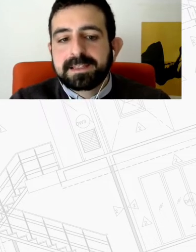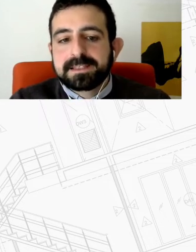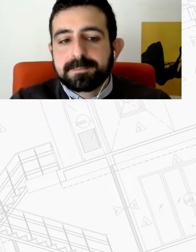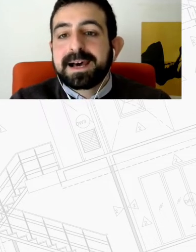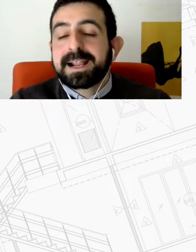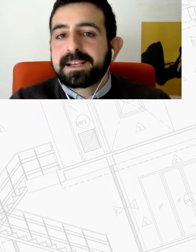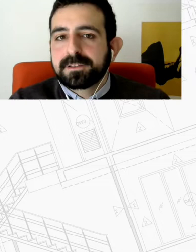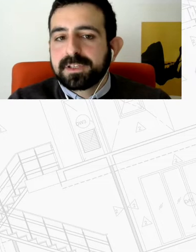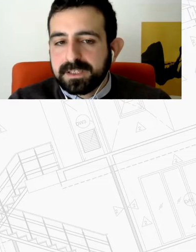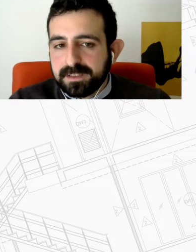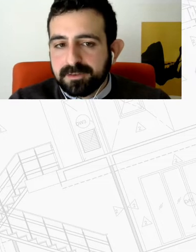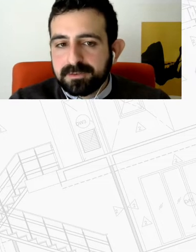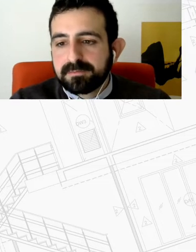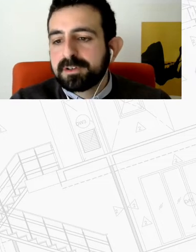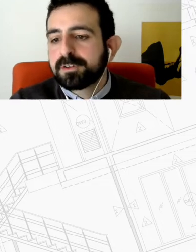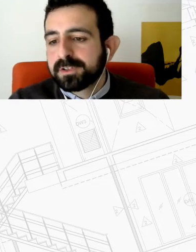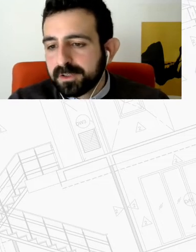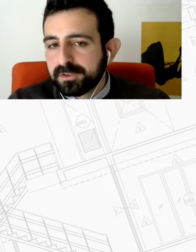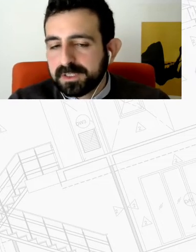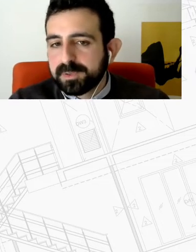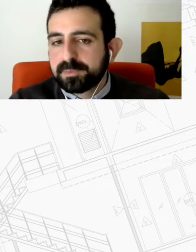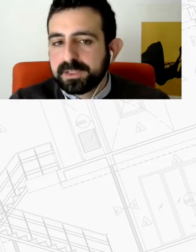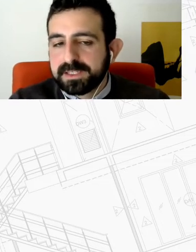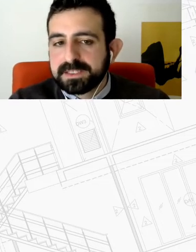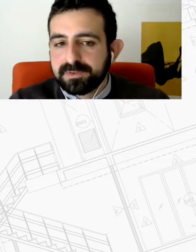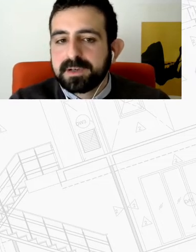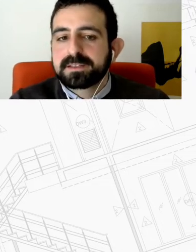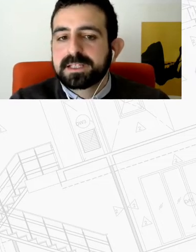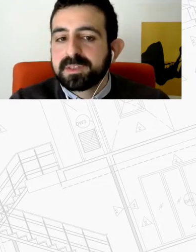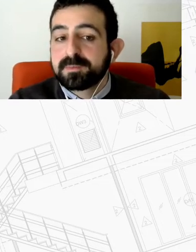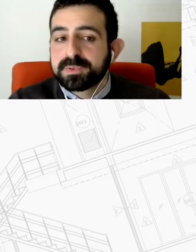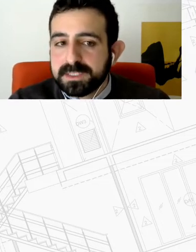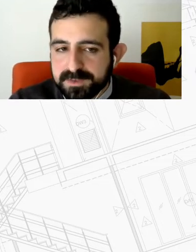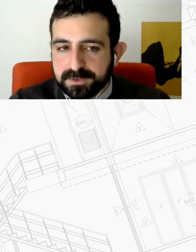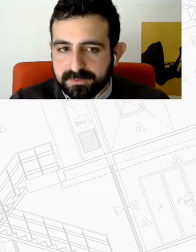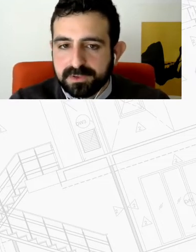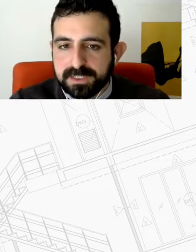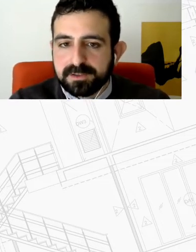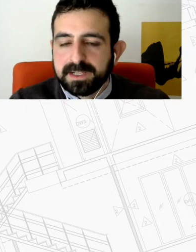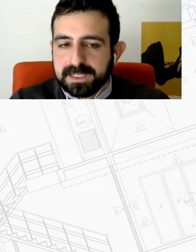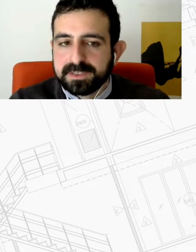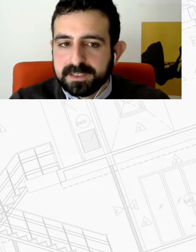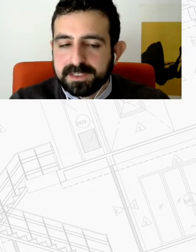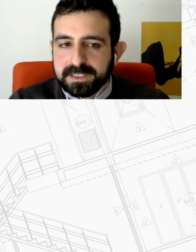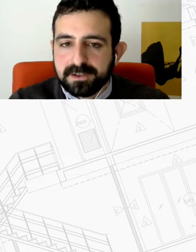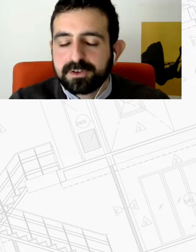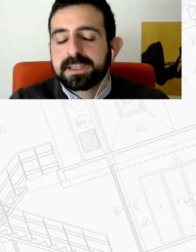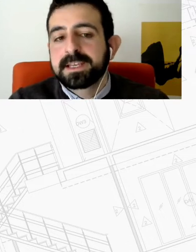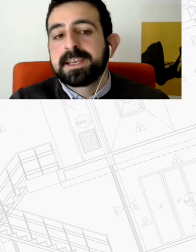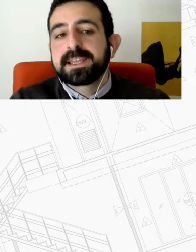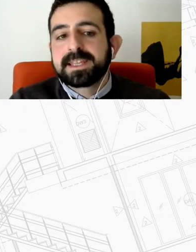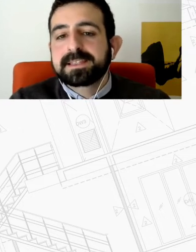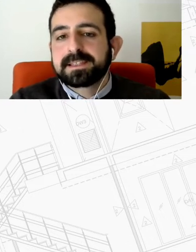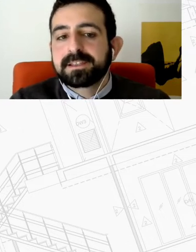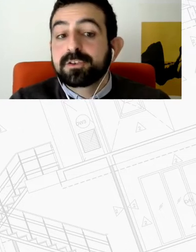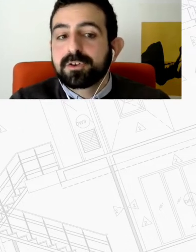ενάντια στην παράνοια των ενοικίων δύο χρόνια αργότερα πριν από μερικές εβδομάδες είχαμε δημοψήφισμα στο Βερολίνο παράλληλα με τις γερμανικές υπλογές